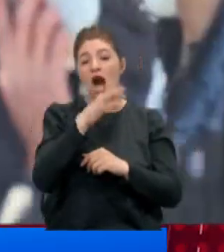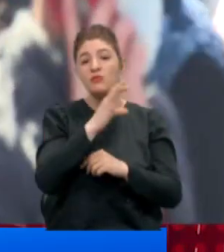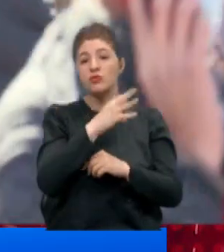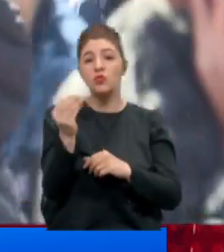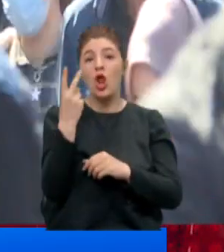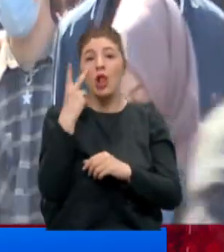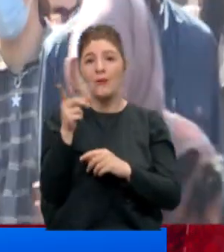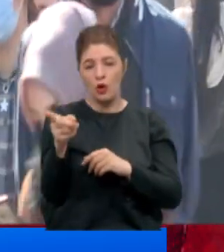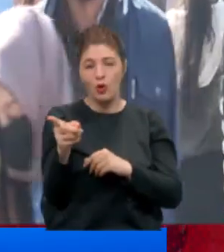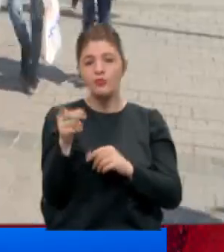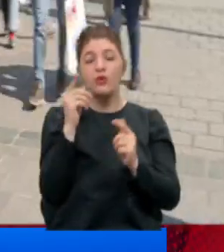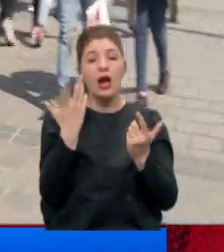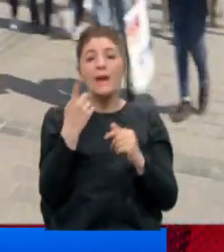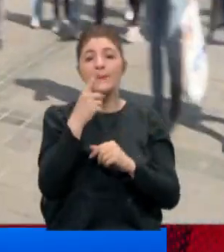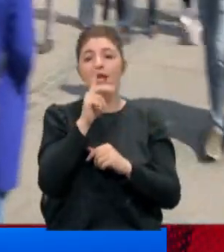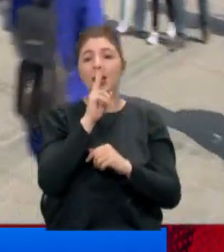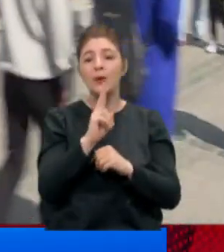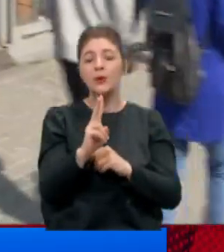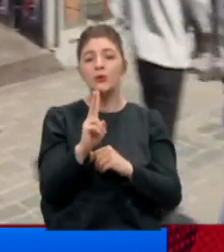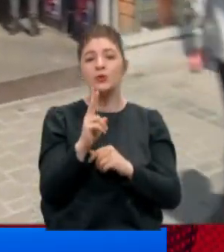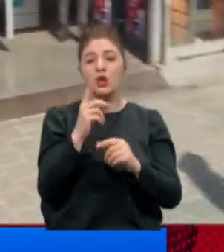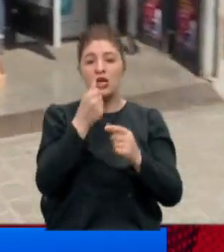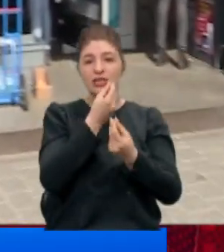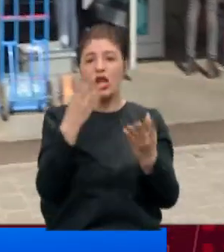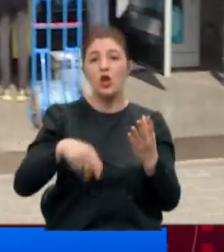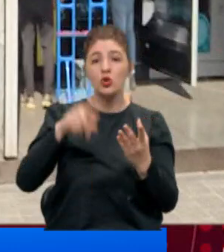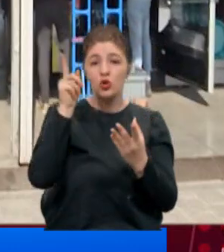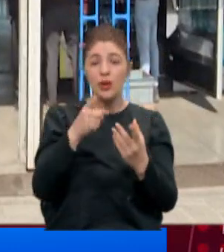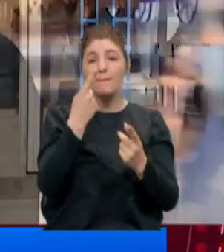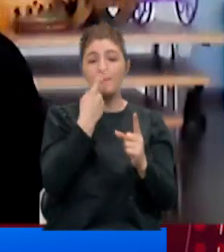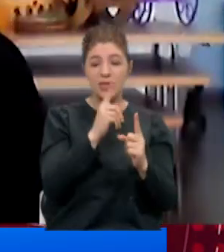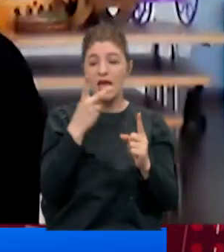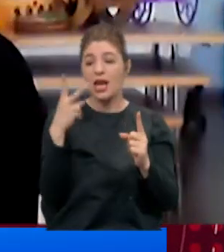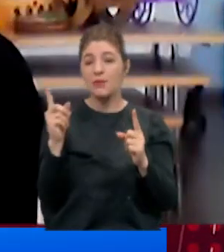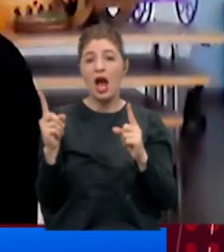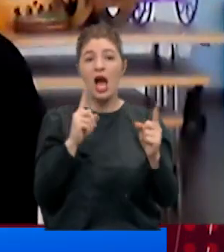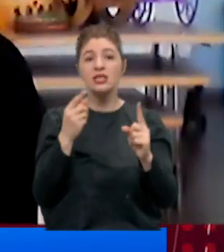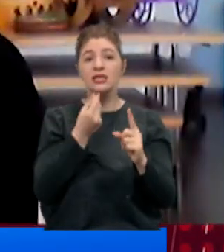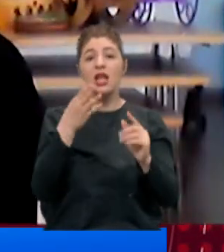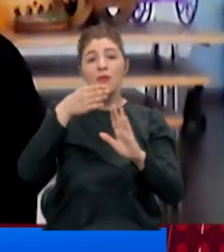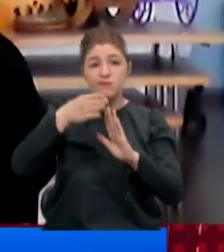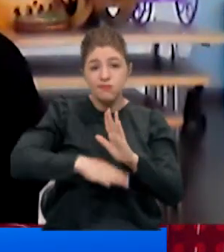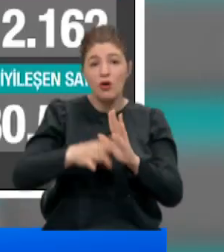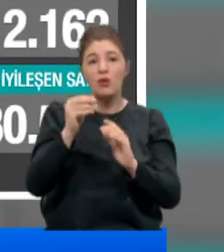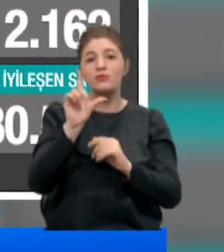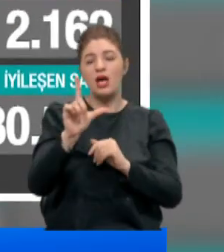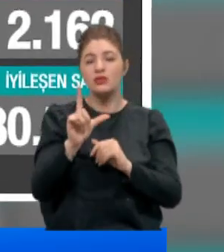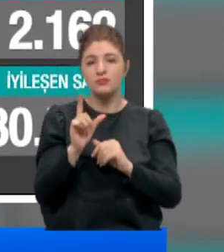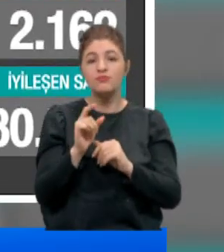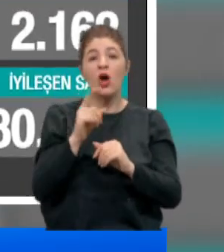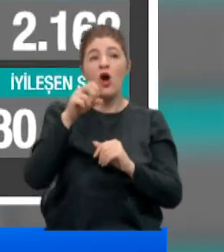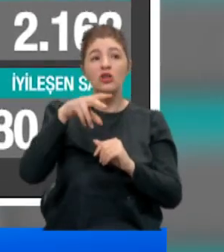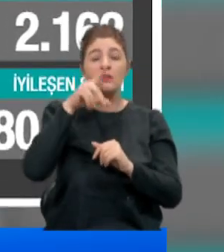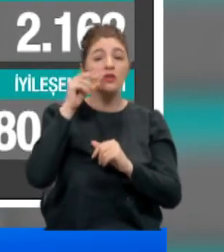üzerinden yapıyoruz. O zaman 1200'lü rakamlar günde 1000 ile 2000 arası rakamlara inmemiz lazım. 18